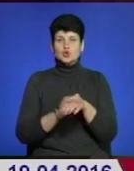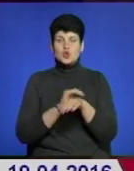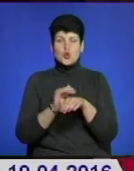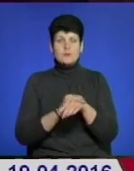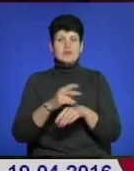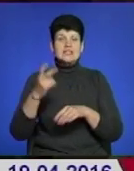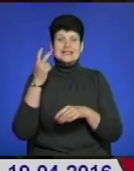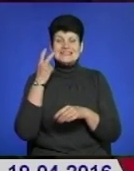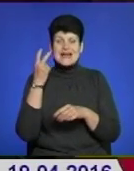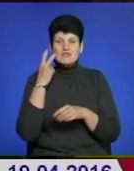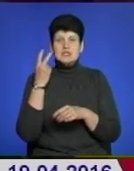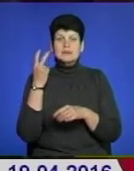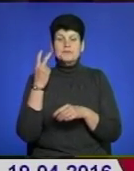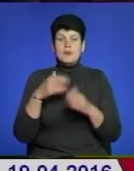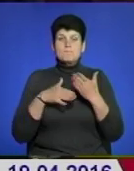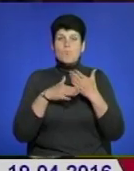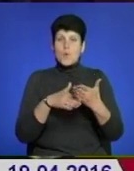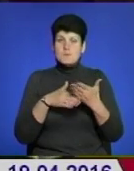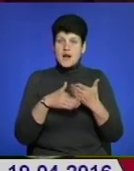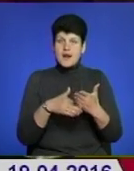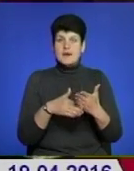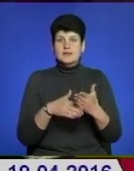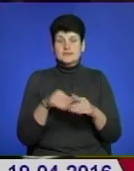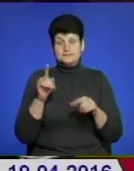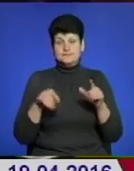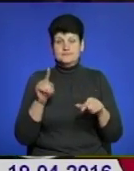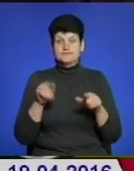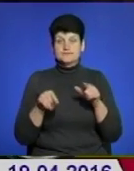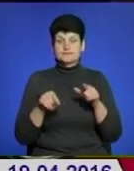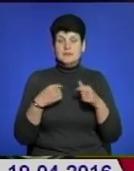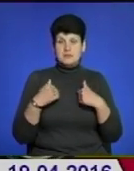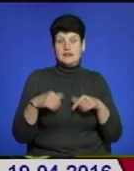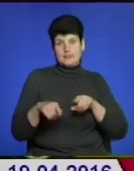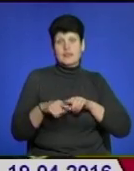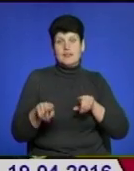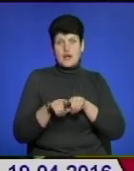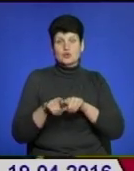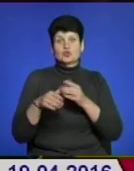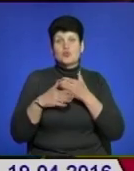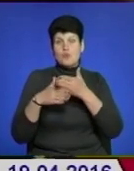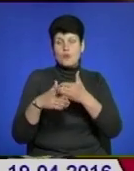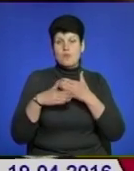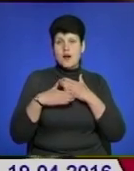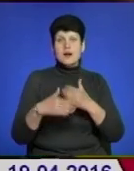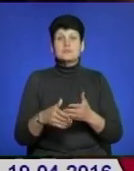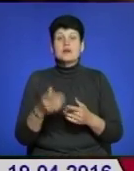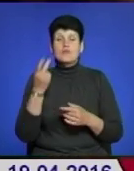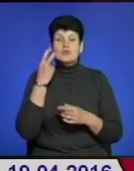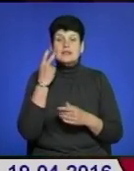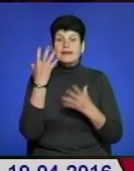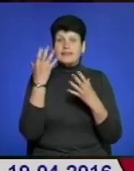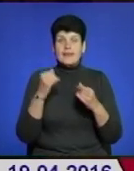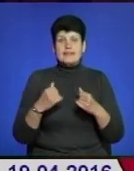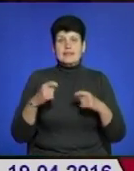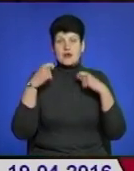вона завжди допомагає деколи. Ми їй теж допомагаємо, вона постійно ледеть на розчин, її